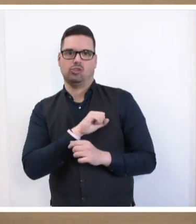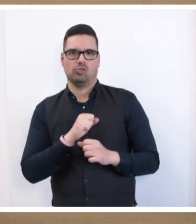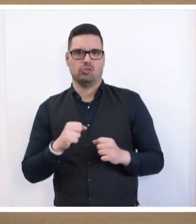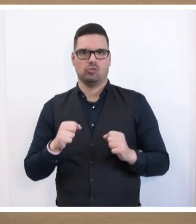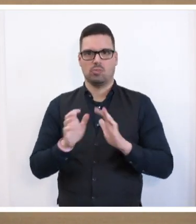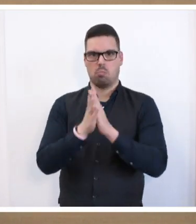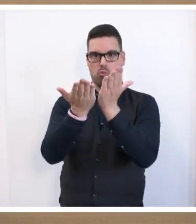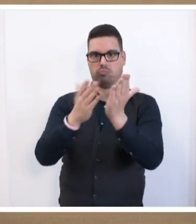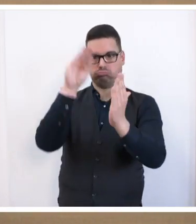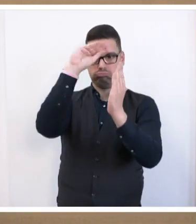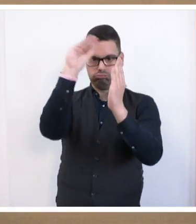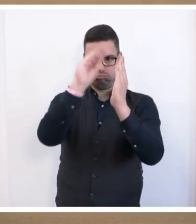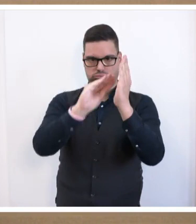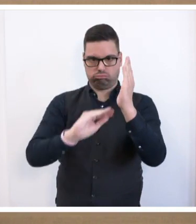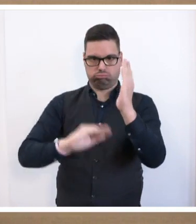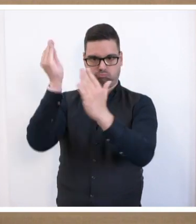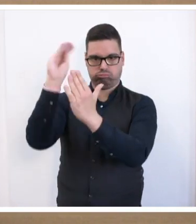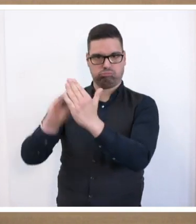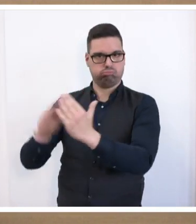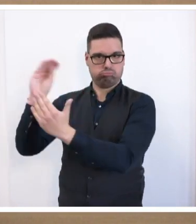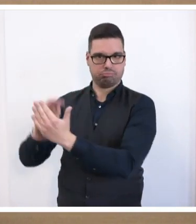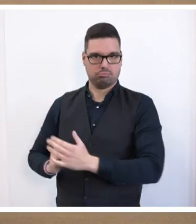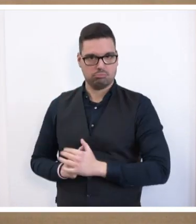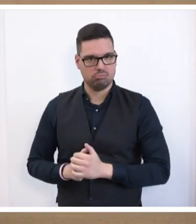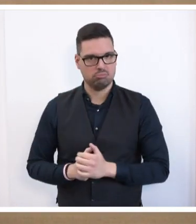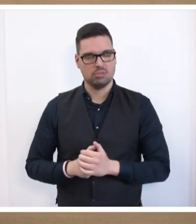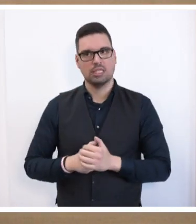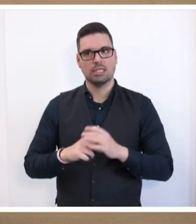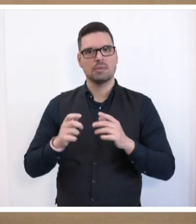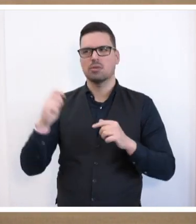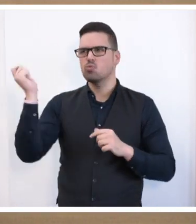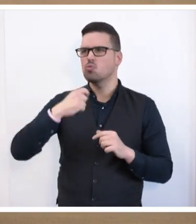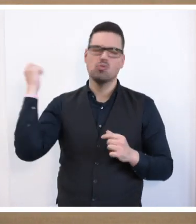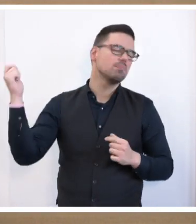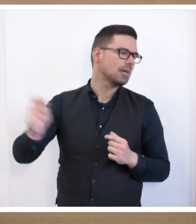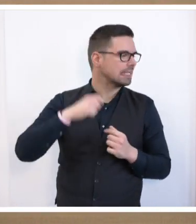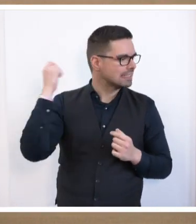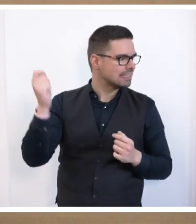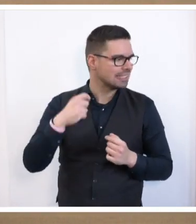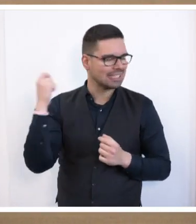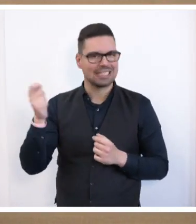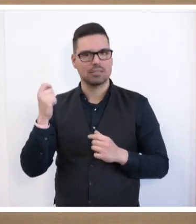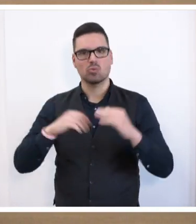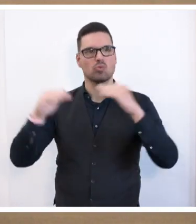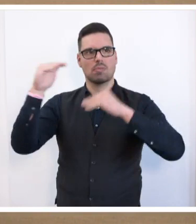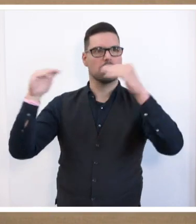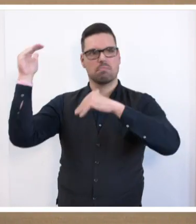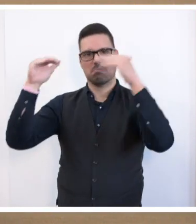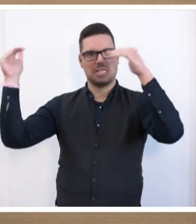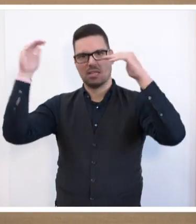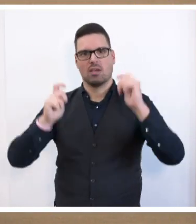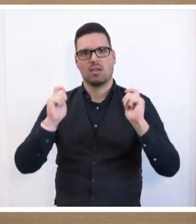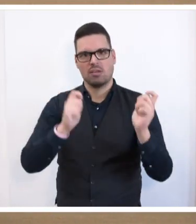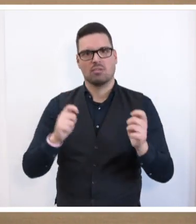Bugwelle an die Spitze der Migrationsdebatte zu setzen. Diese stets überbietenden Hardliner-Vorschläge